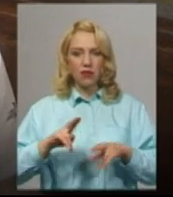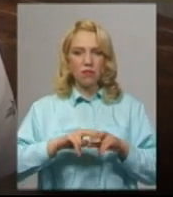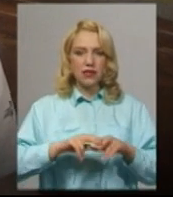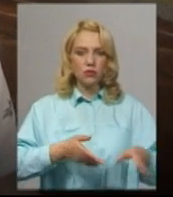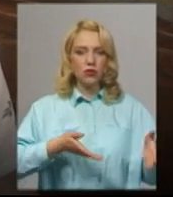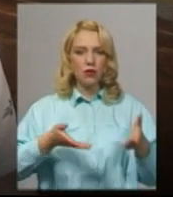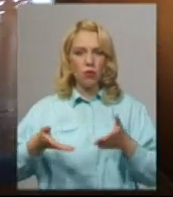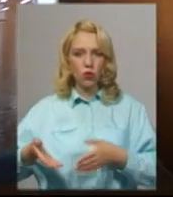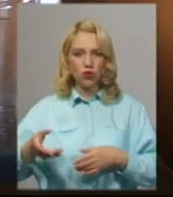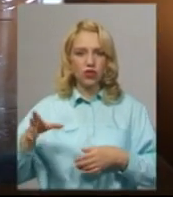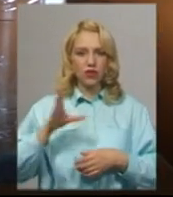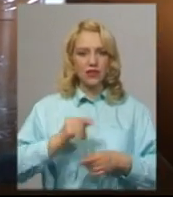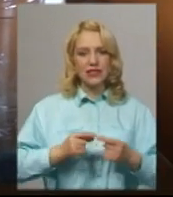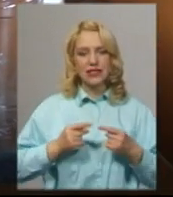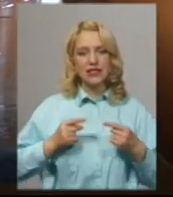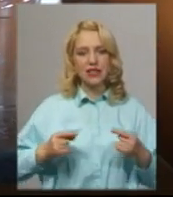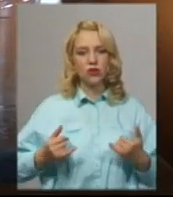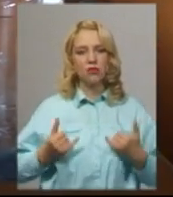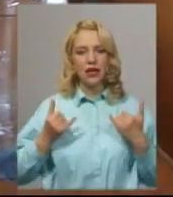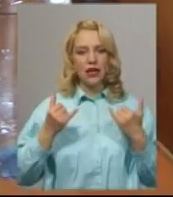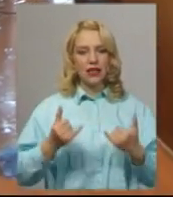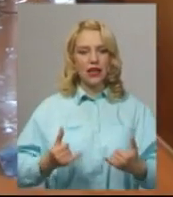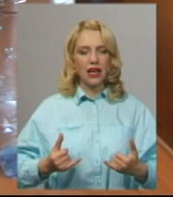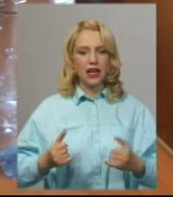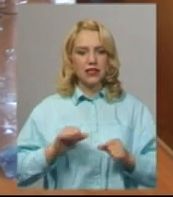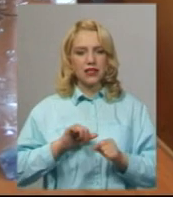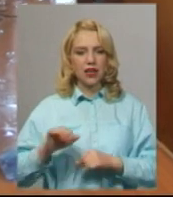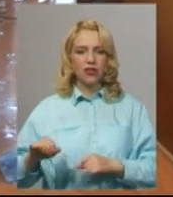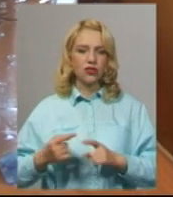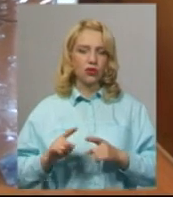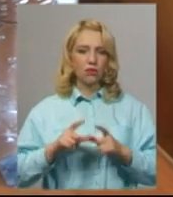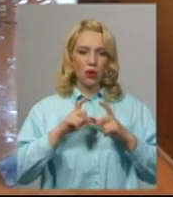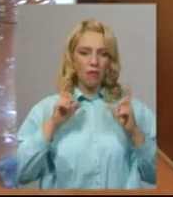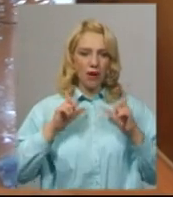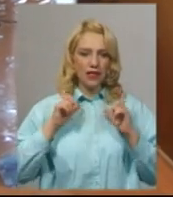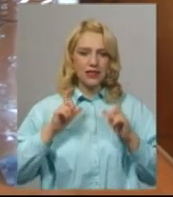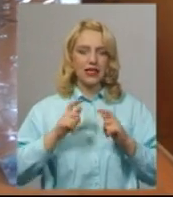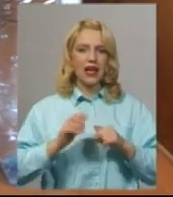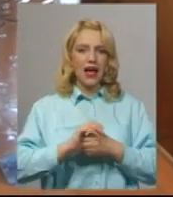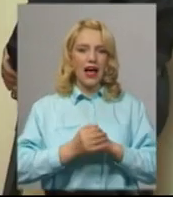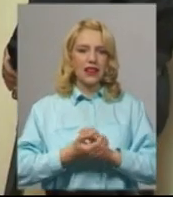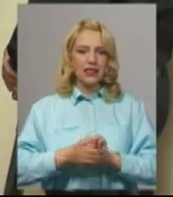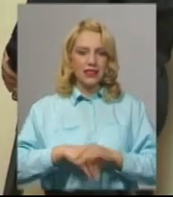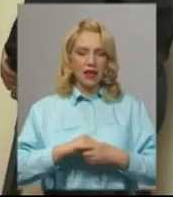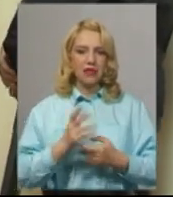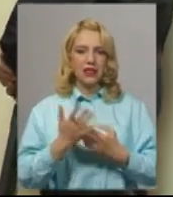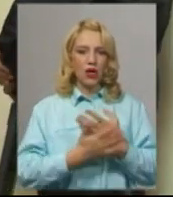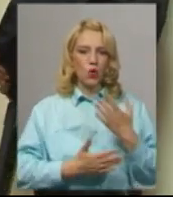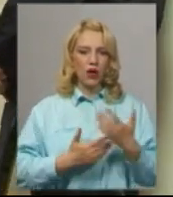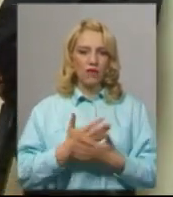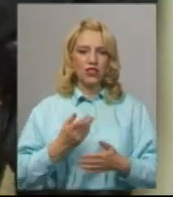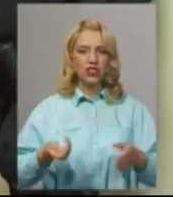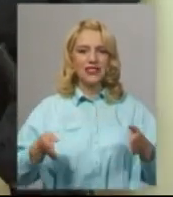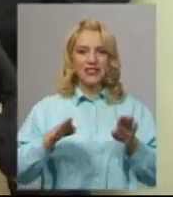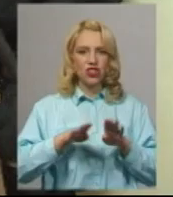всі засоби для захисту, тобто маски, антисептик та рукавички. Із зачиненої